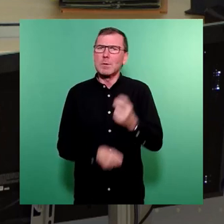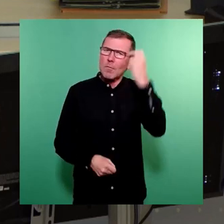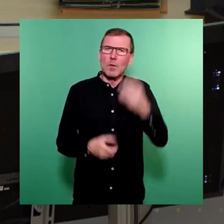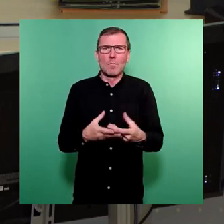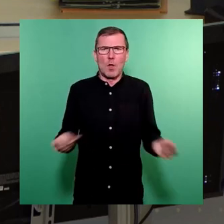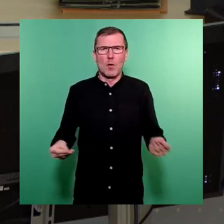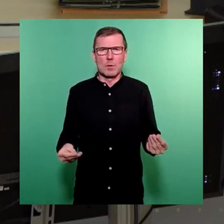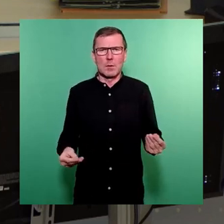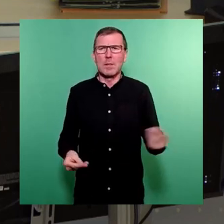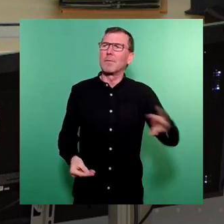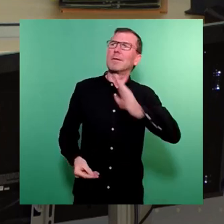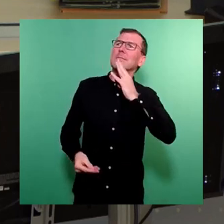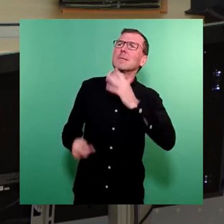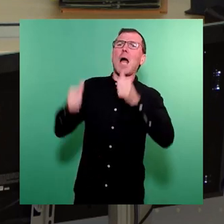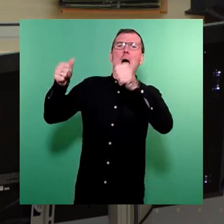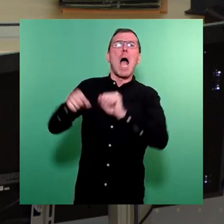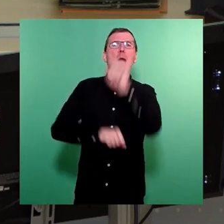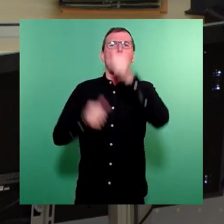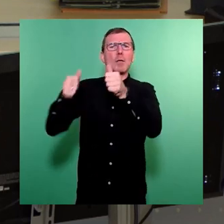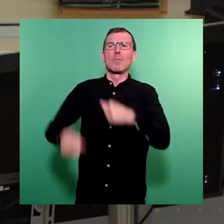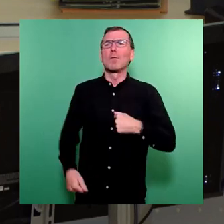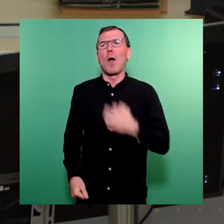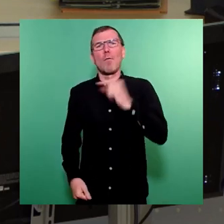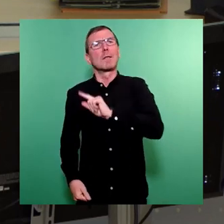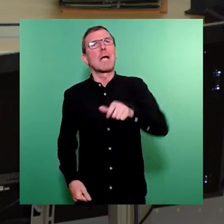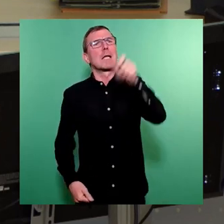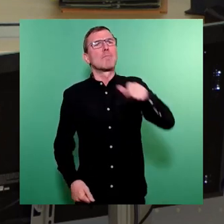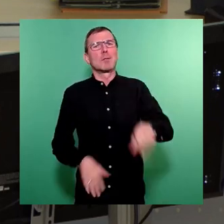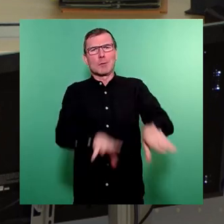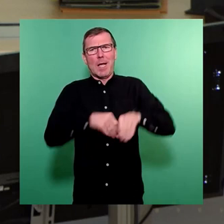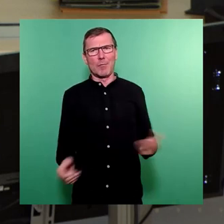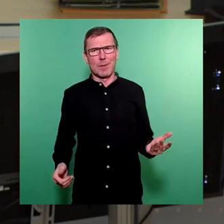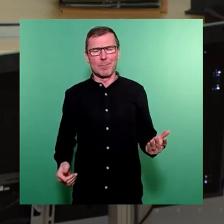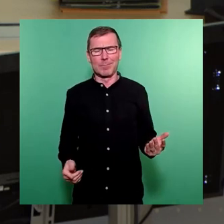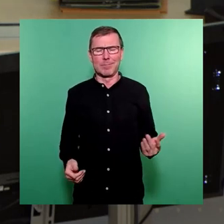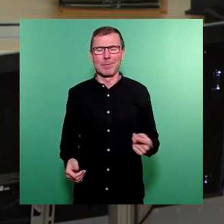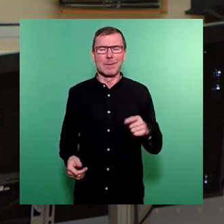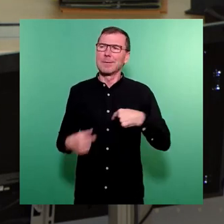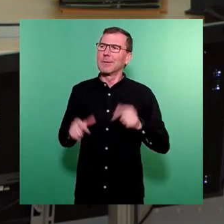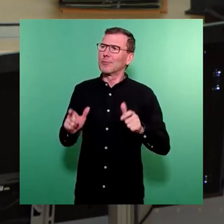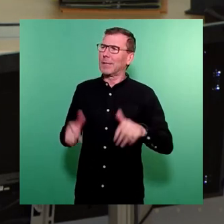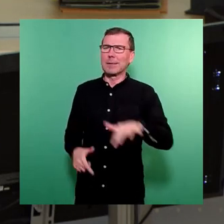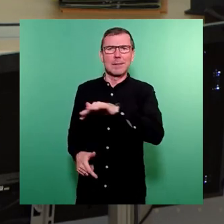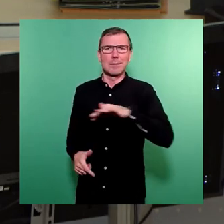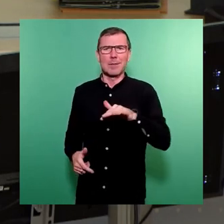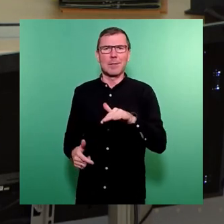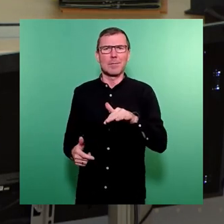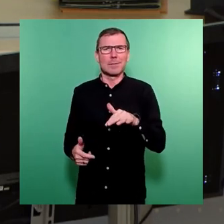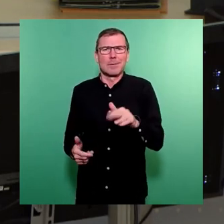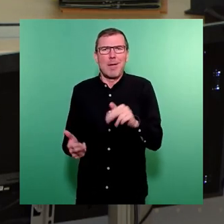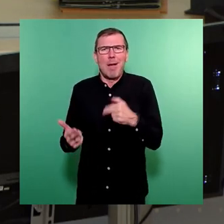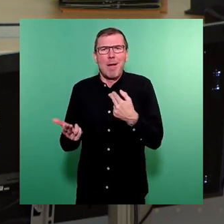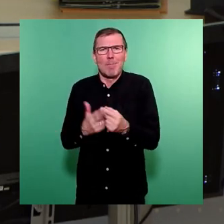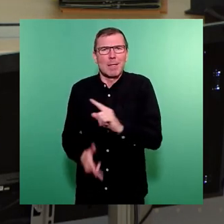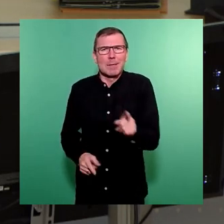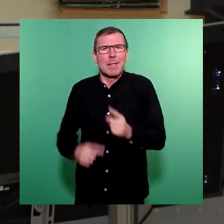plakatives Moratorium zu begründen, wir wollen keine Menschen mehr aufnehmen, sagt über uns als Stadtgesellschaft nichts Positives